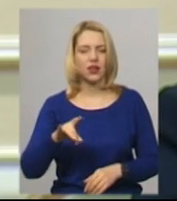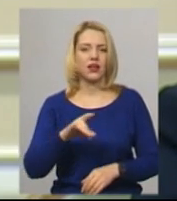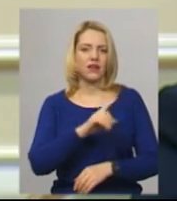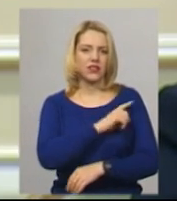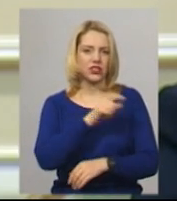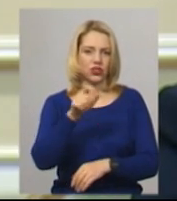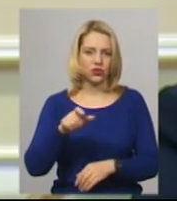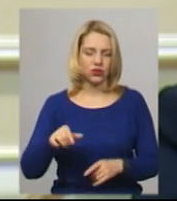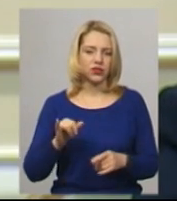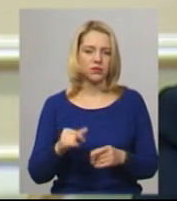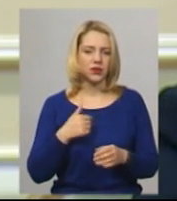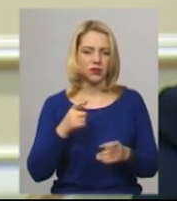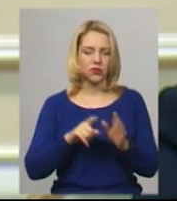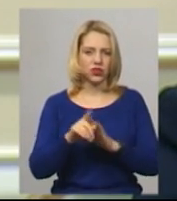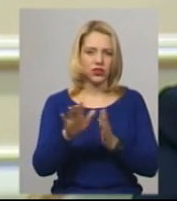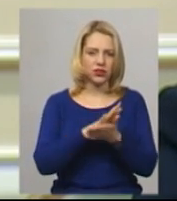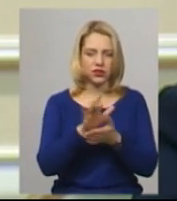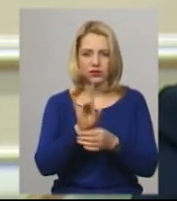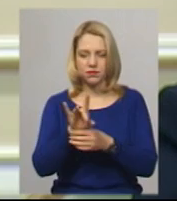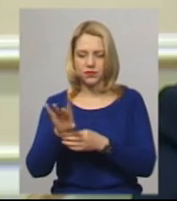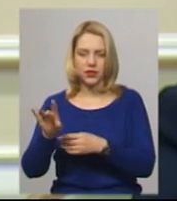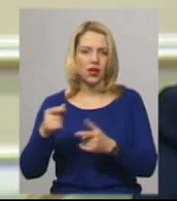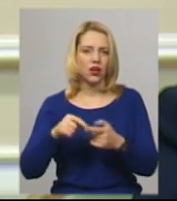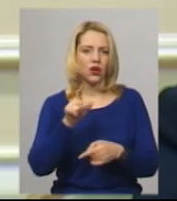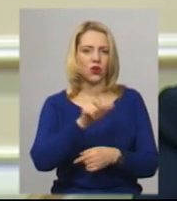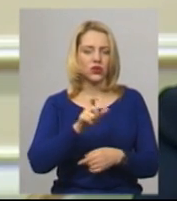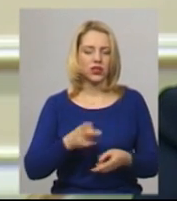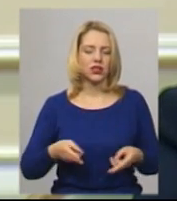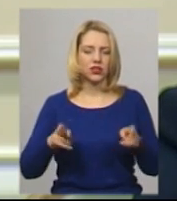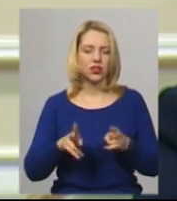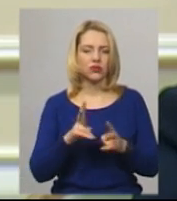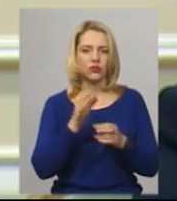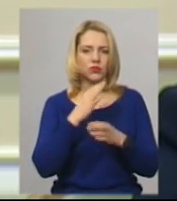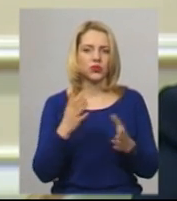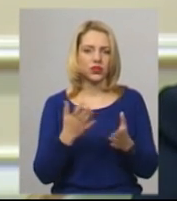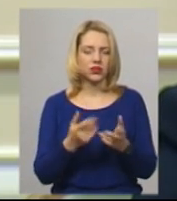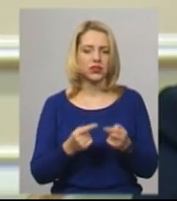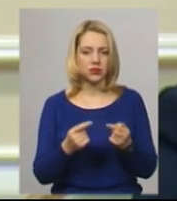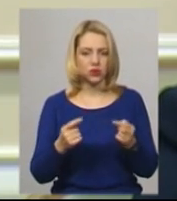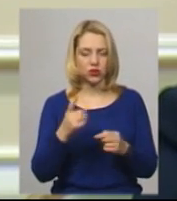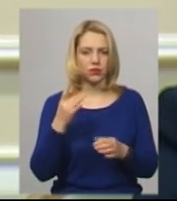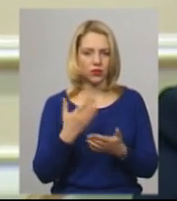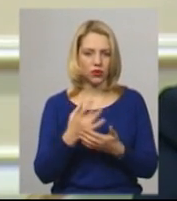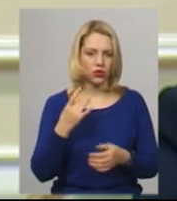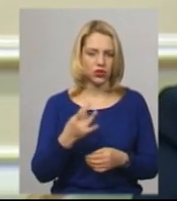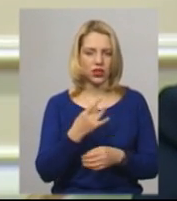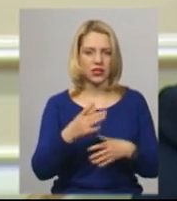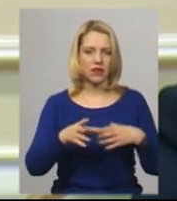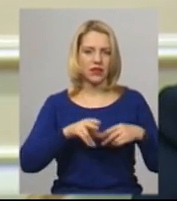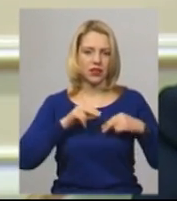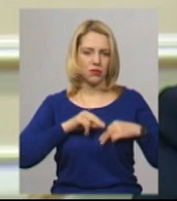чистити. Ми залишали там людей, які у будь-який спосіб хоч раз взаємодіювали з